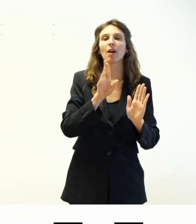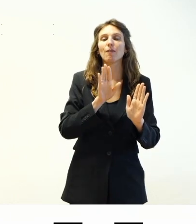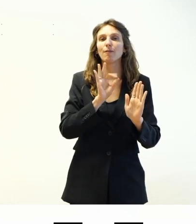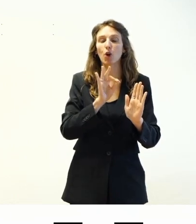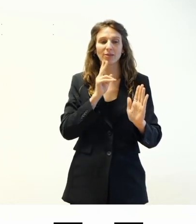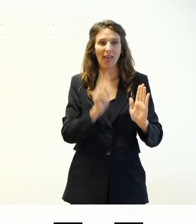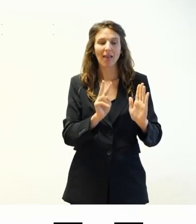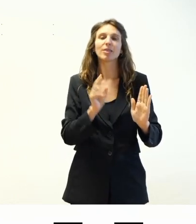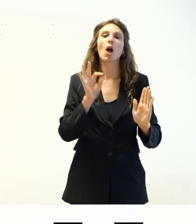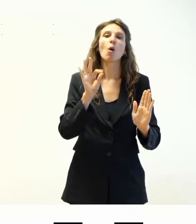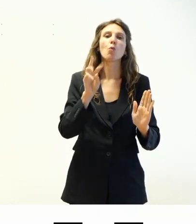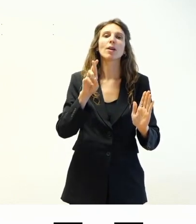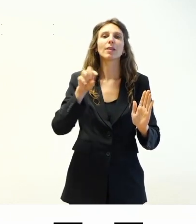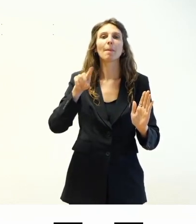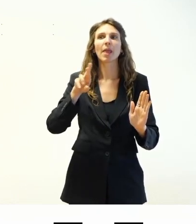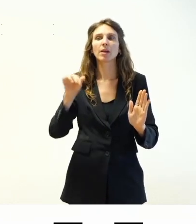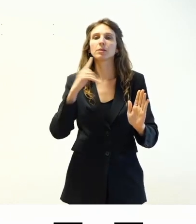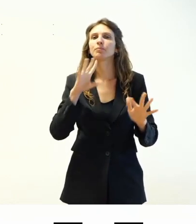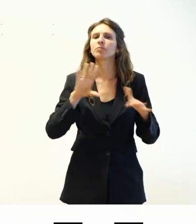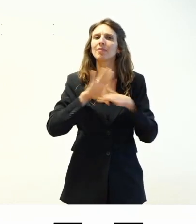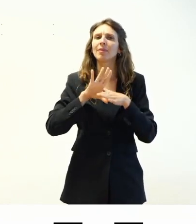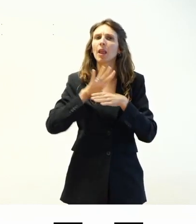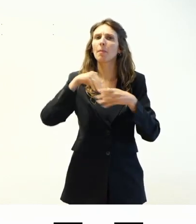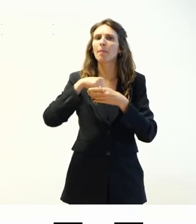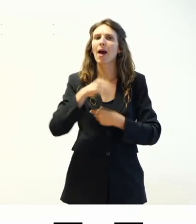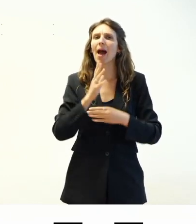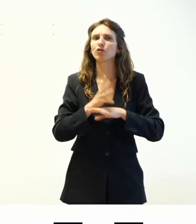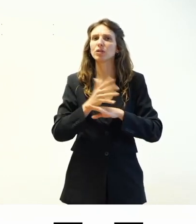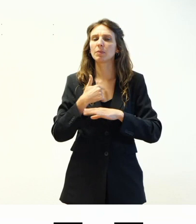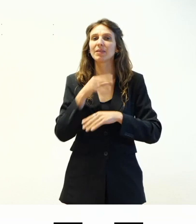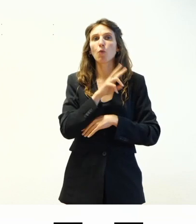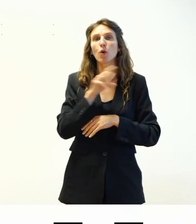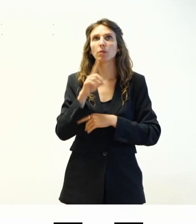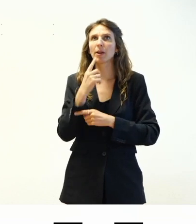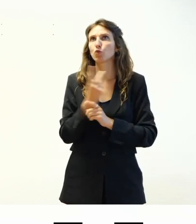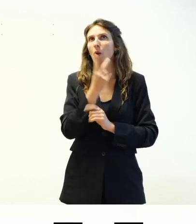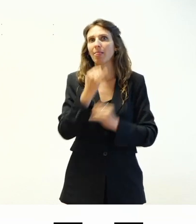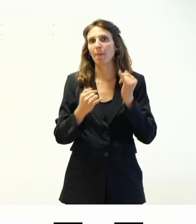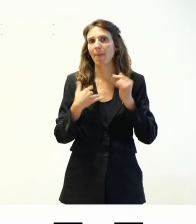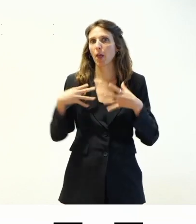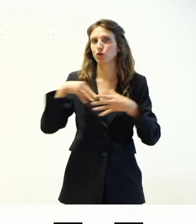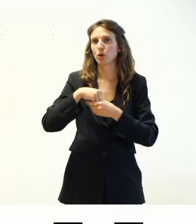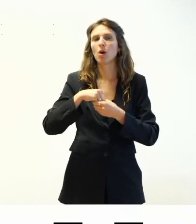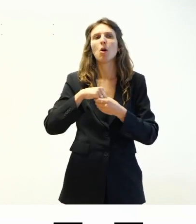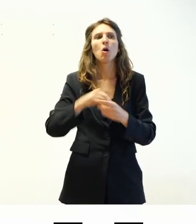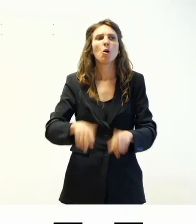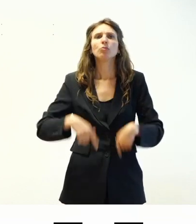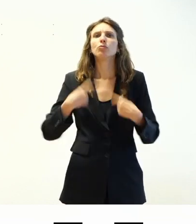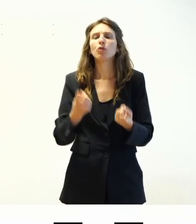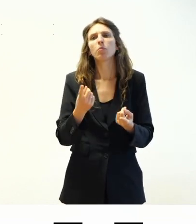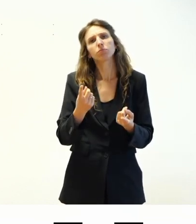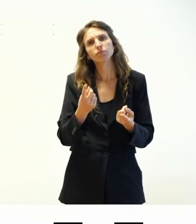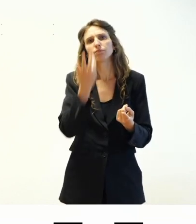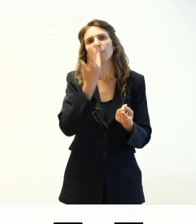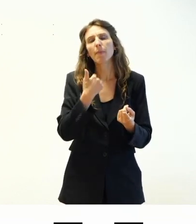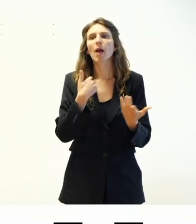del team accessibilità nella community di WordPress per due anni e mezzo. E poi, per l'appunto, mi piace anche condividere